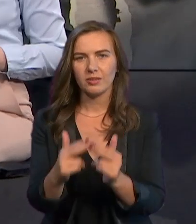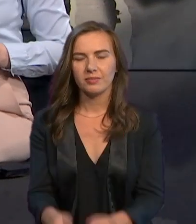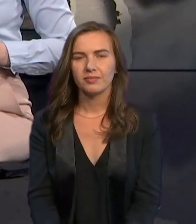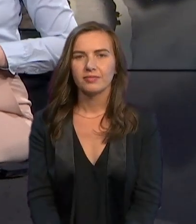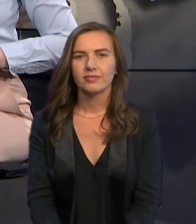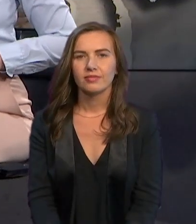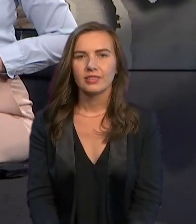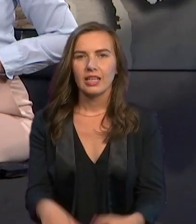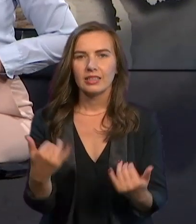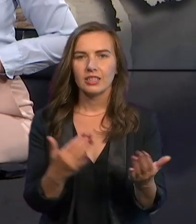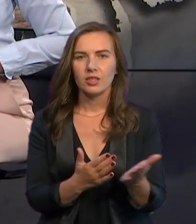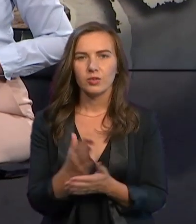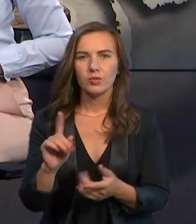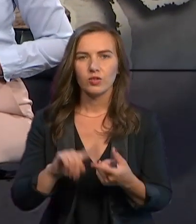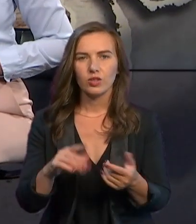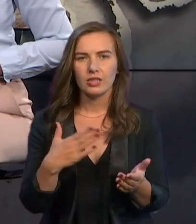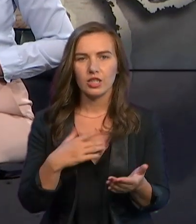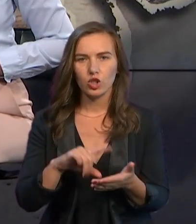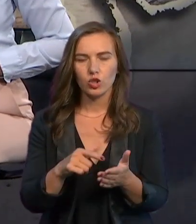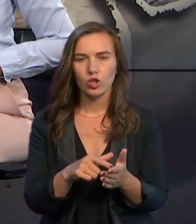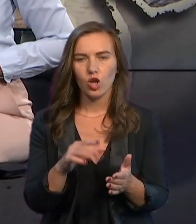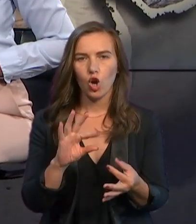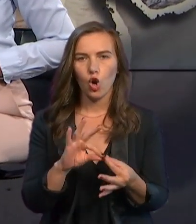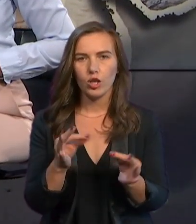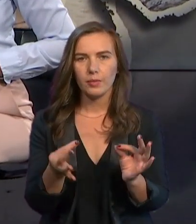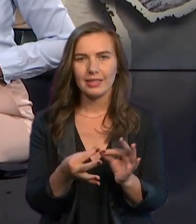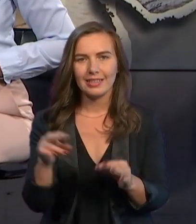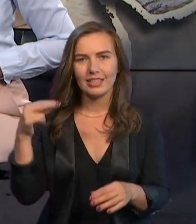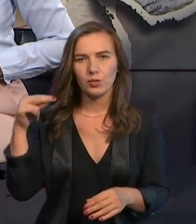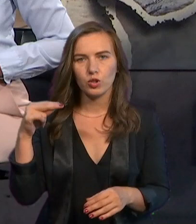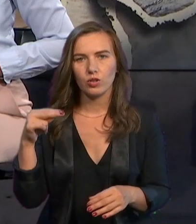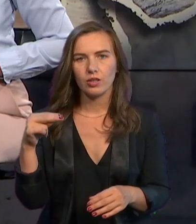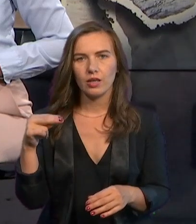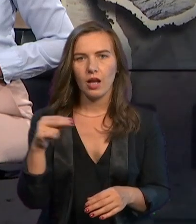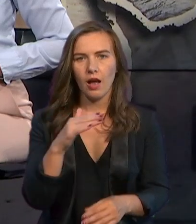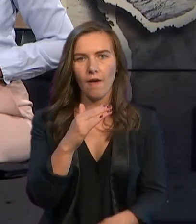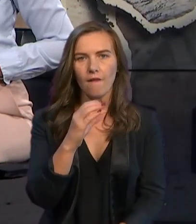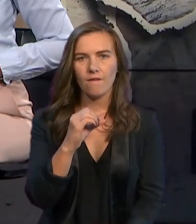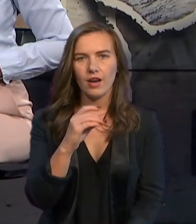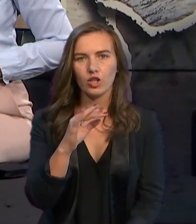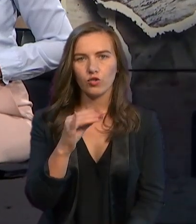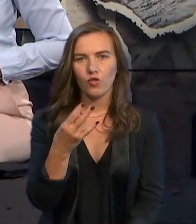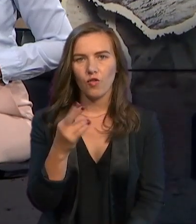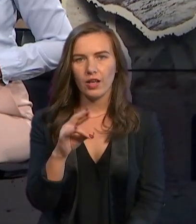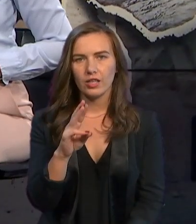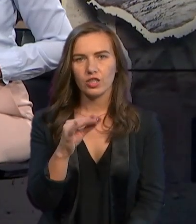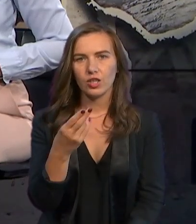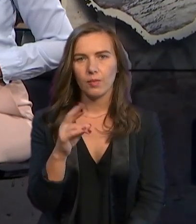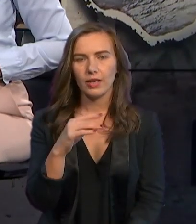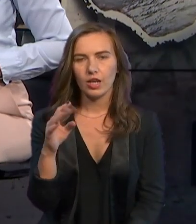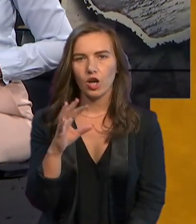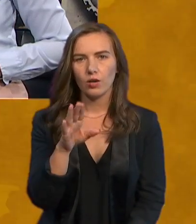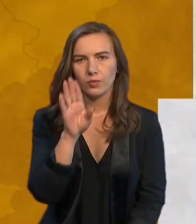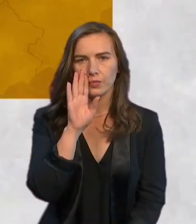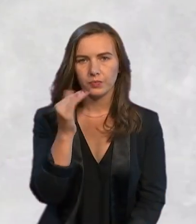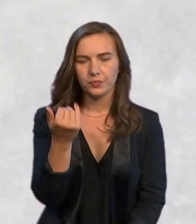Зараз на прямому зв'язку з нашою студією, олімпійська чемпіонка з фехтування на шаблях Ольга Харлан. Пані Ольга, доброго ранку,